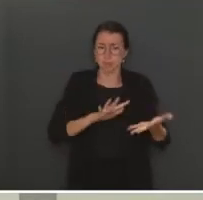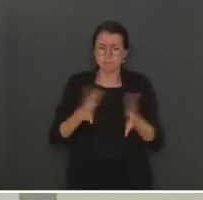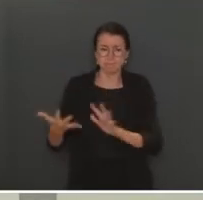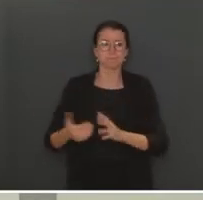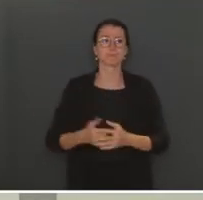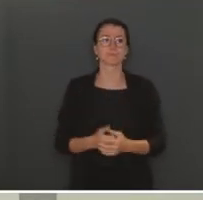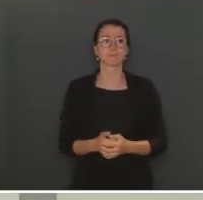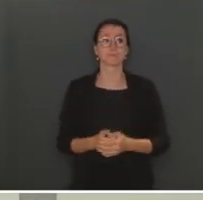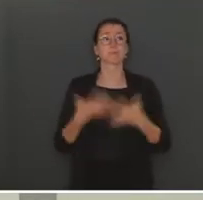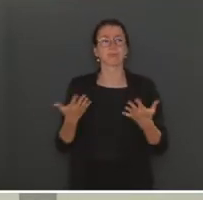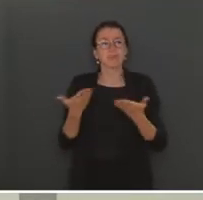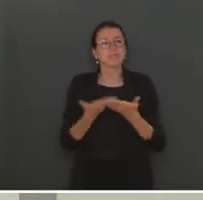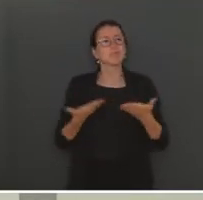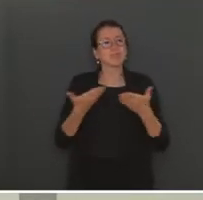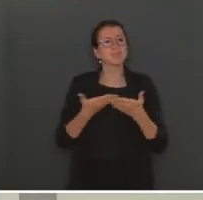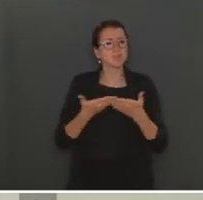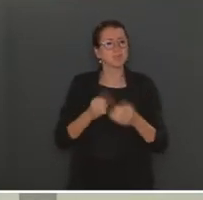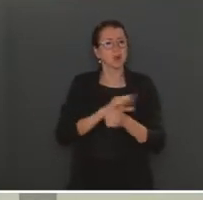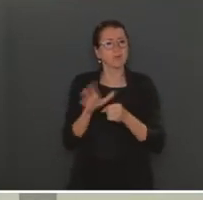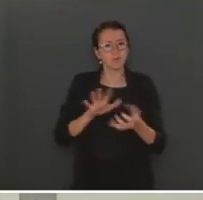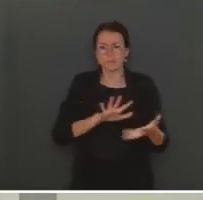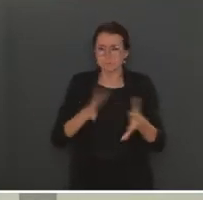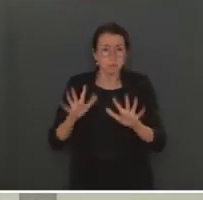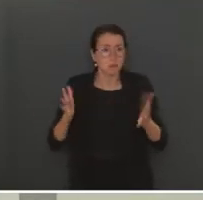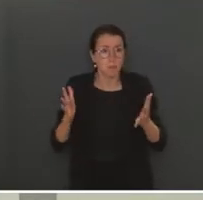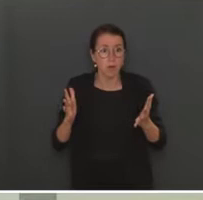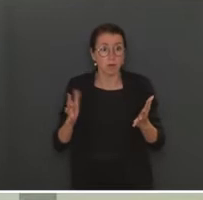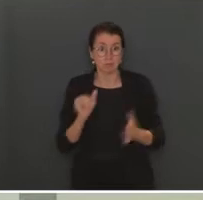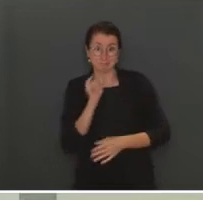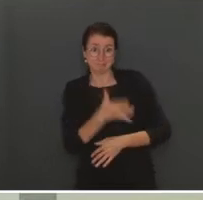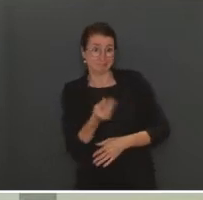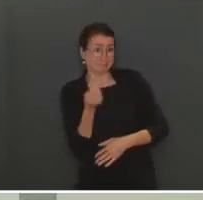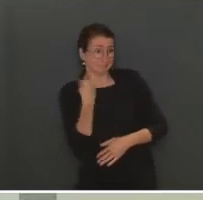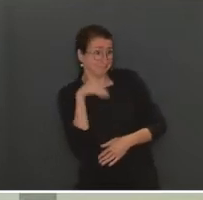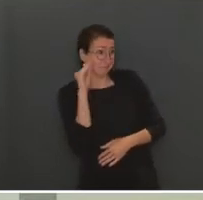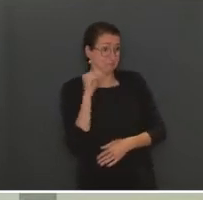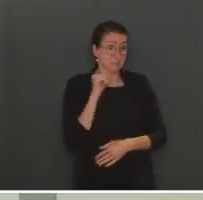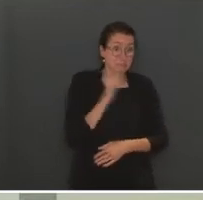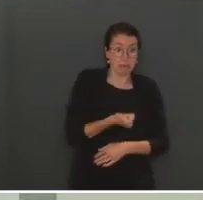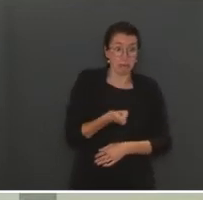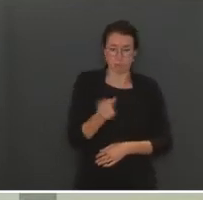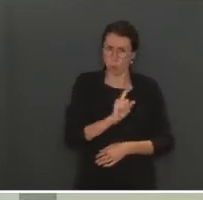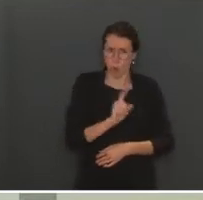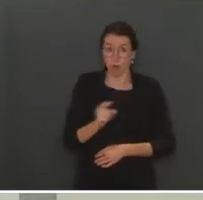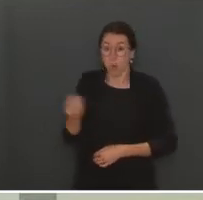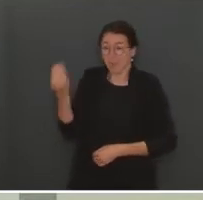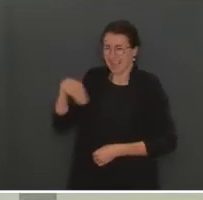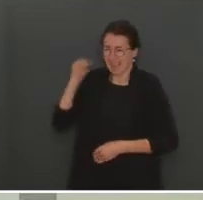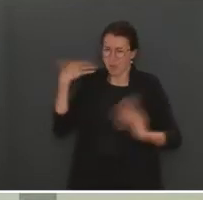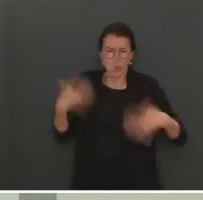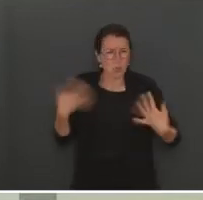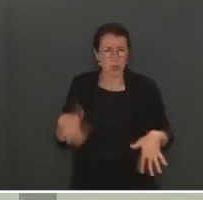effet ni insignifiante, ni dramatique. La réalité est, comme souvent, nuancée. Chaque